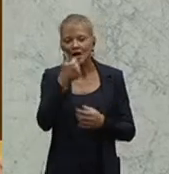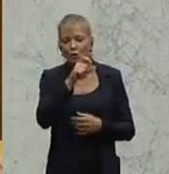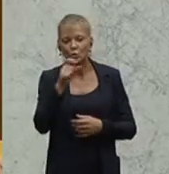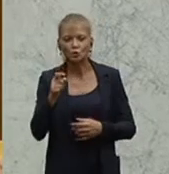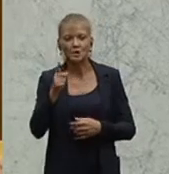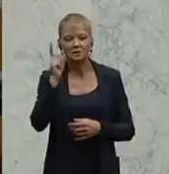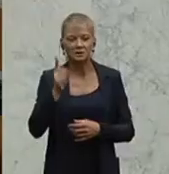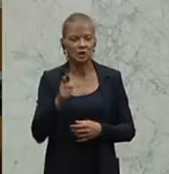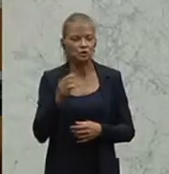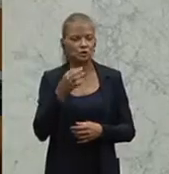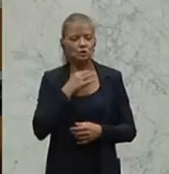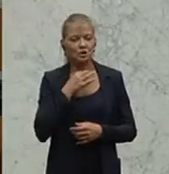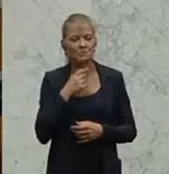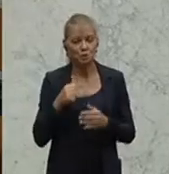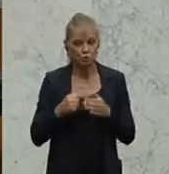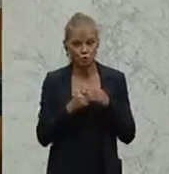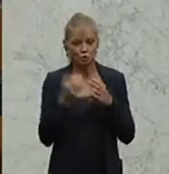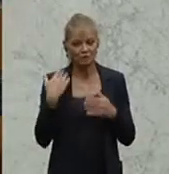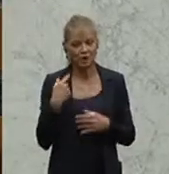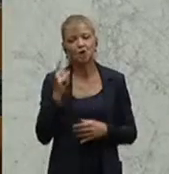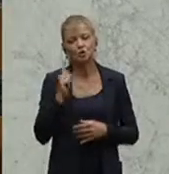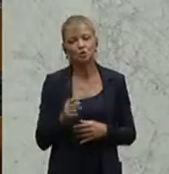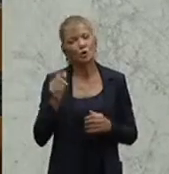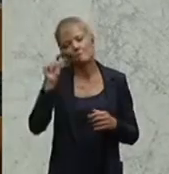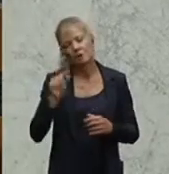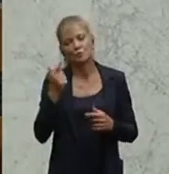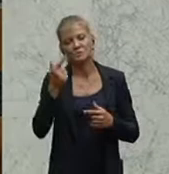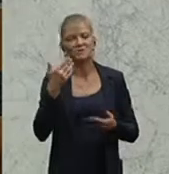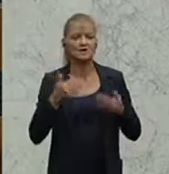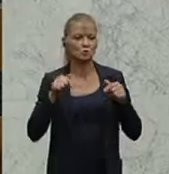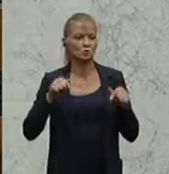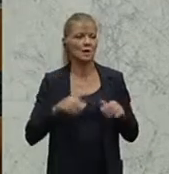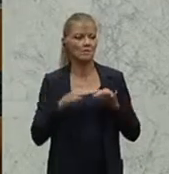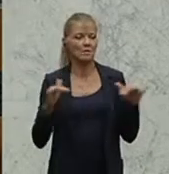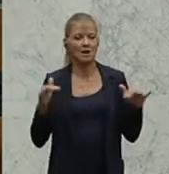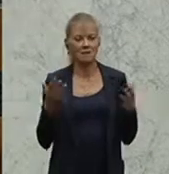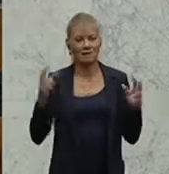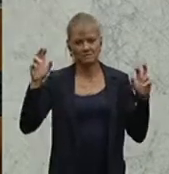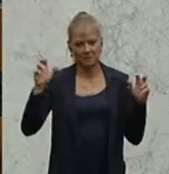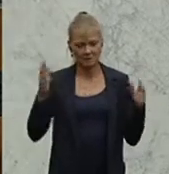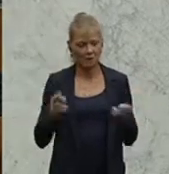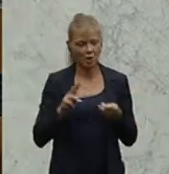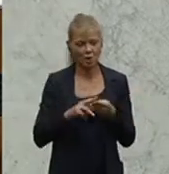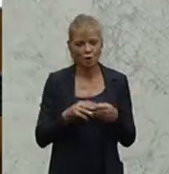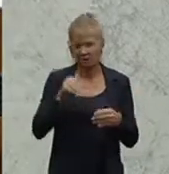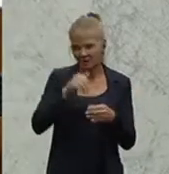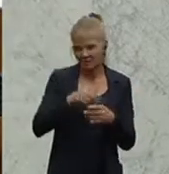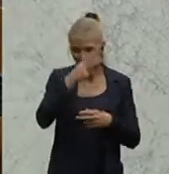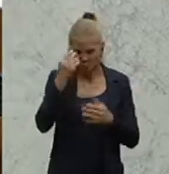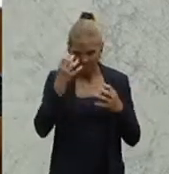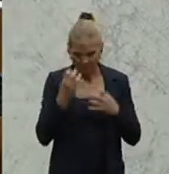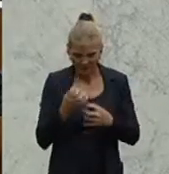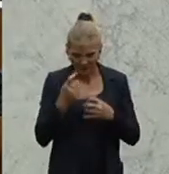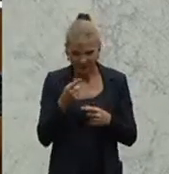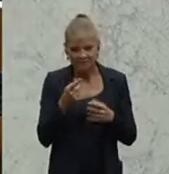in mindestens zwei sogenannten Volksbegehrensitzungen behandelt werden hier im Parlament und thematisiert werden. Und in diesen Volksbegehrensitzungen sollen